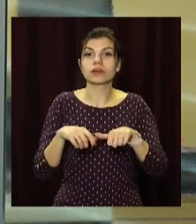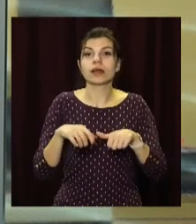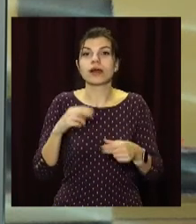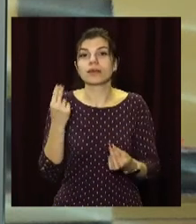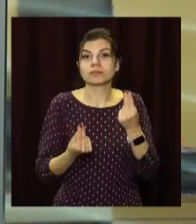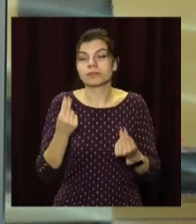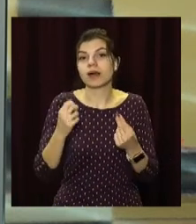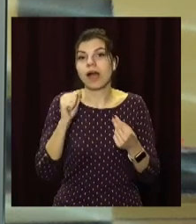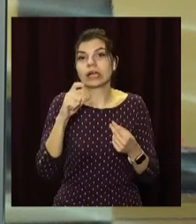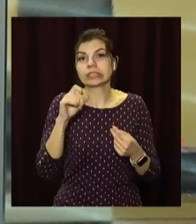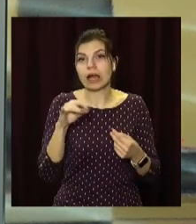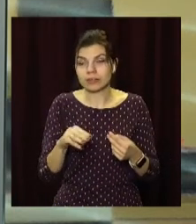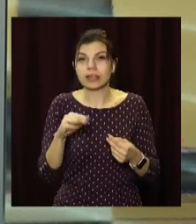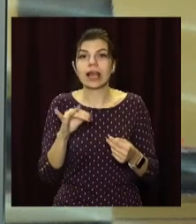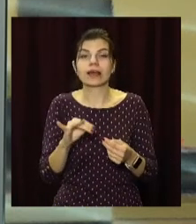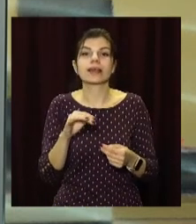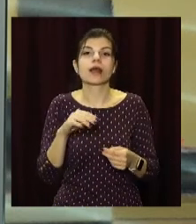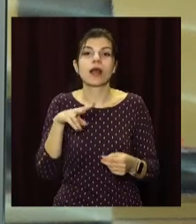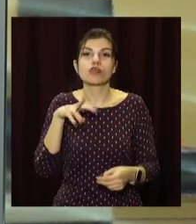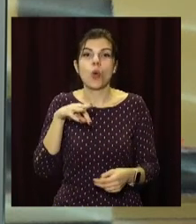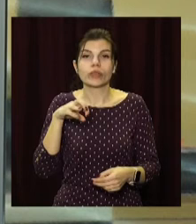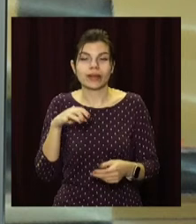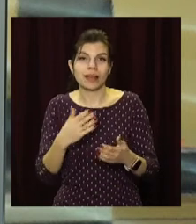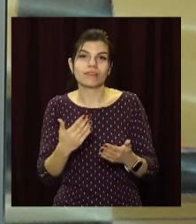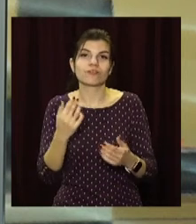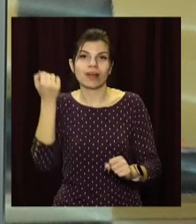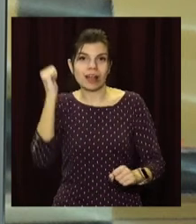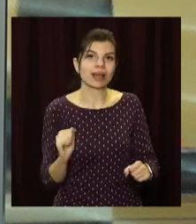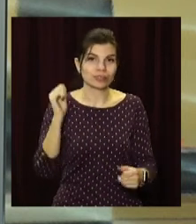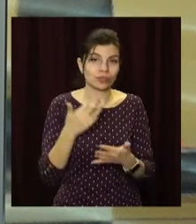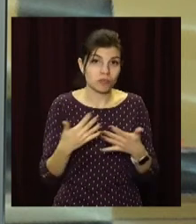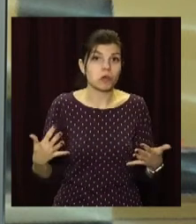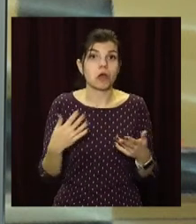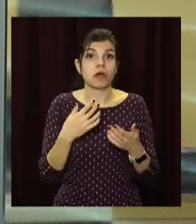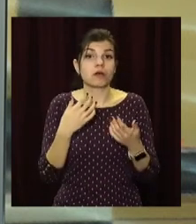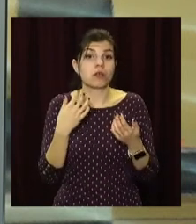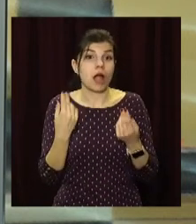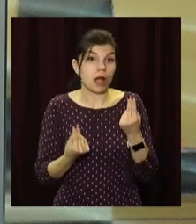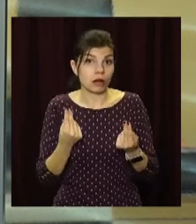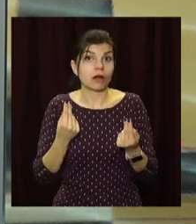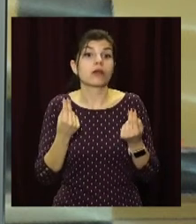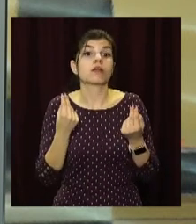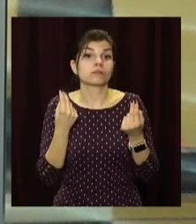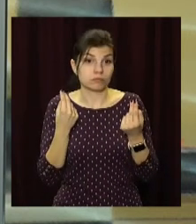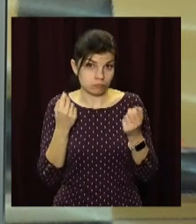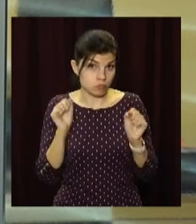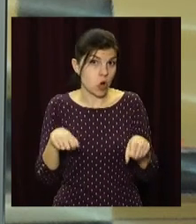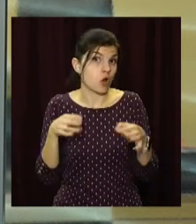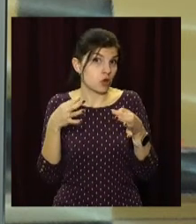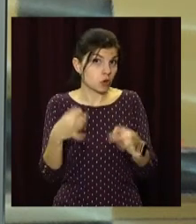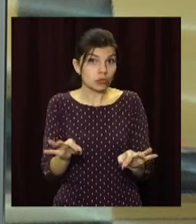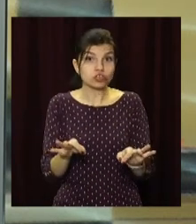Ігор і лотерей погодила дві ліцензії для казино в готелях, тобто тепер грати можна легально.